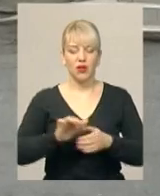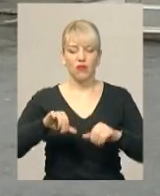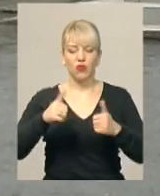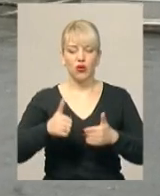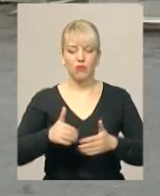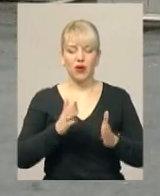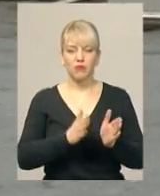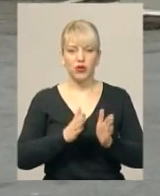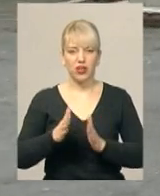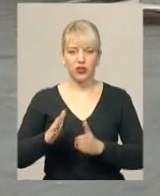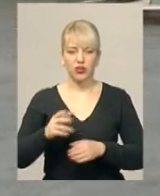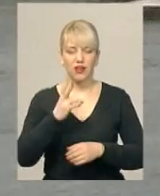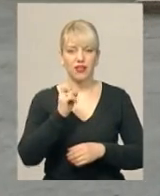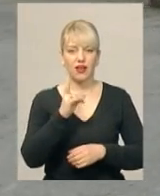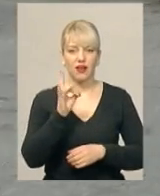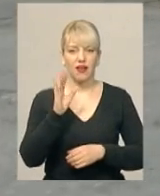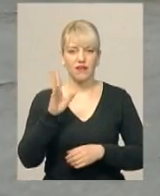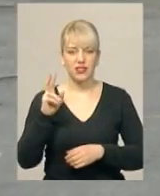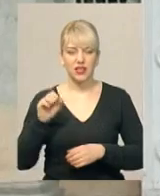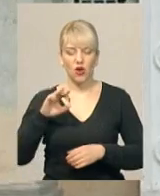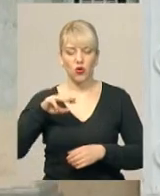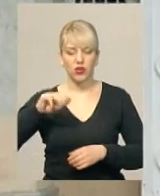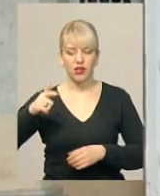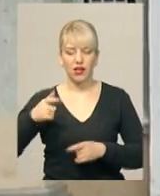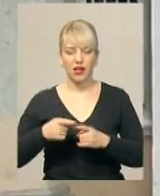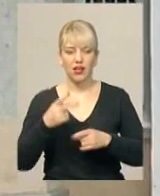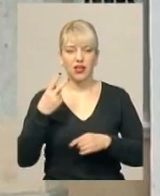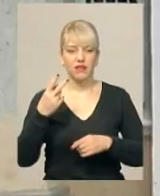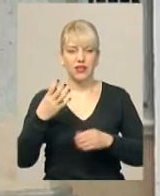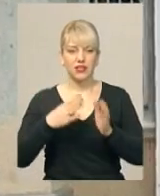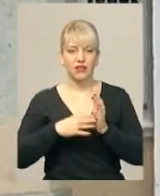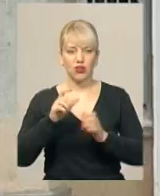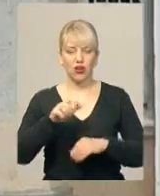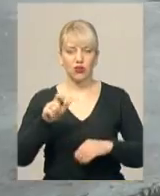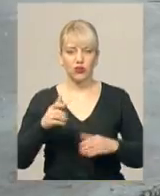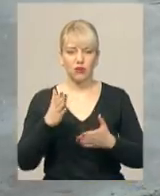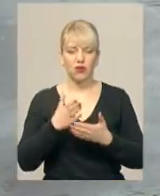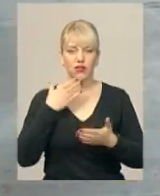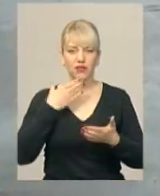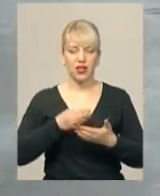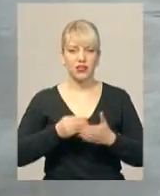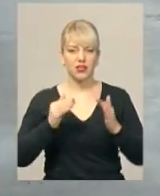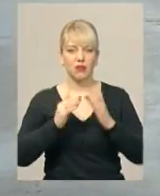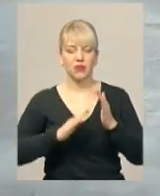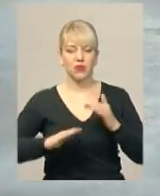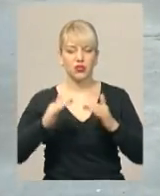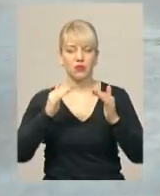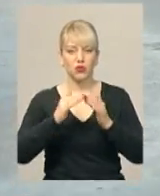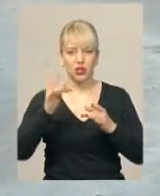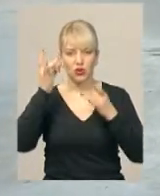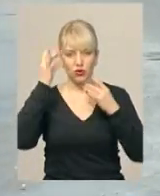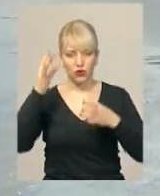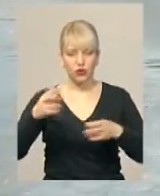порядок наркевицької ОТГ – 11 людей, розповідає його керівник Сніжана Діченко. Мають власне приміщення у будівлі місцевого клубу,